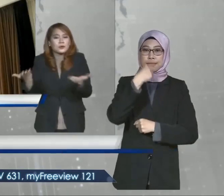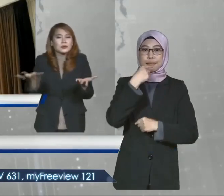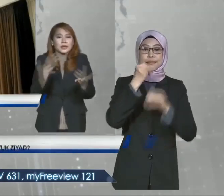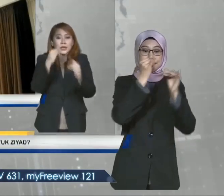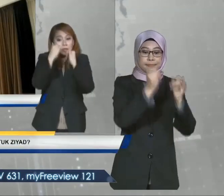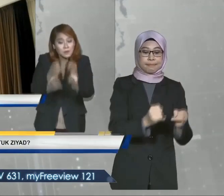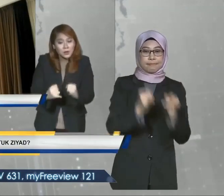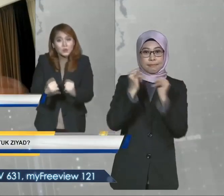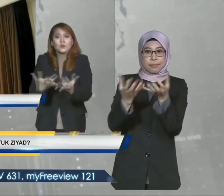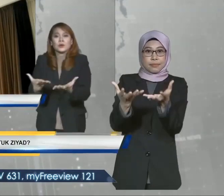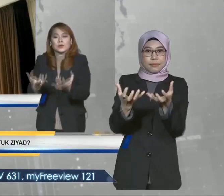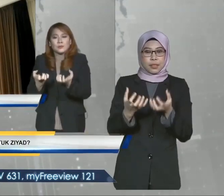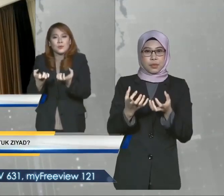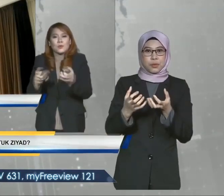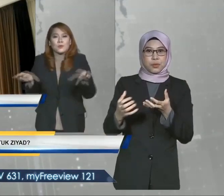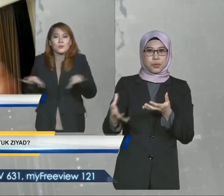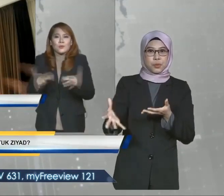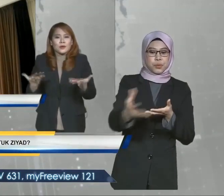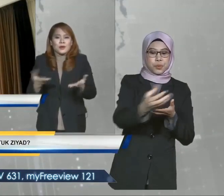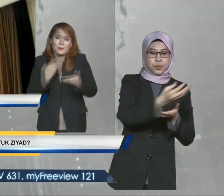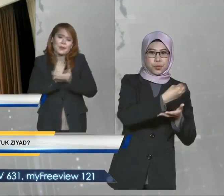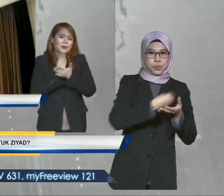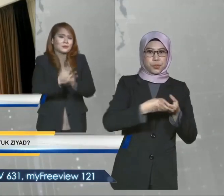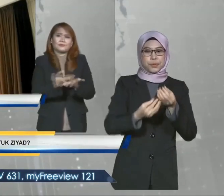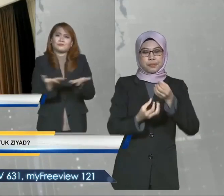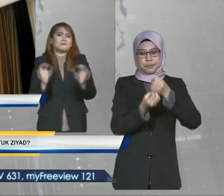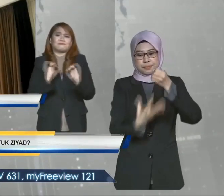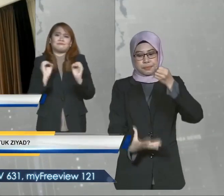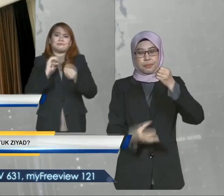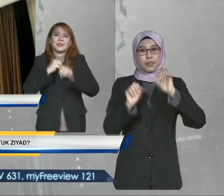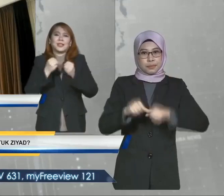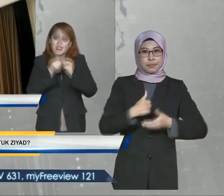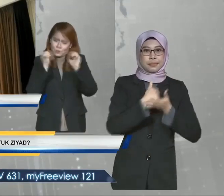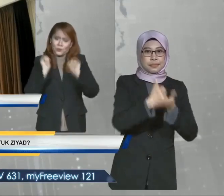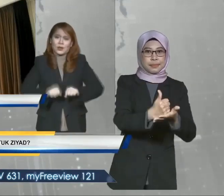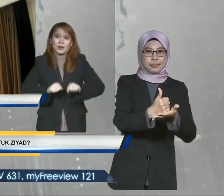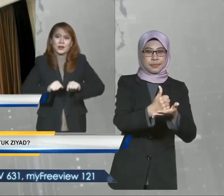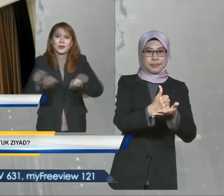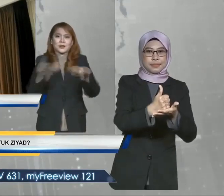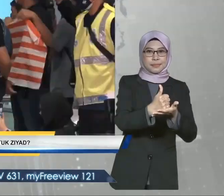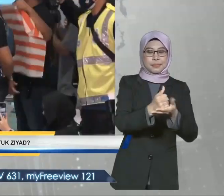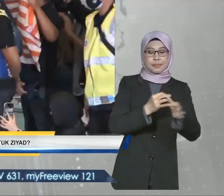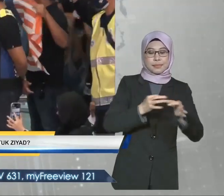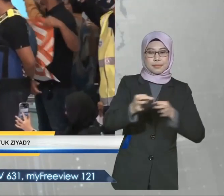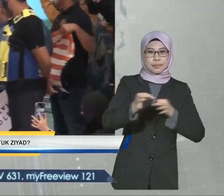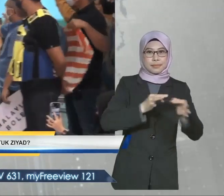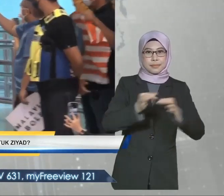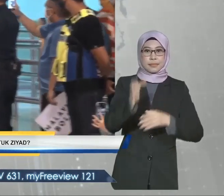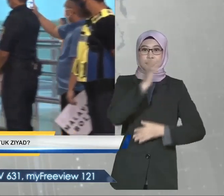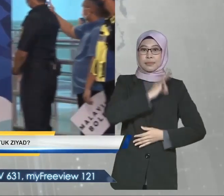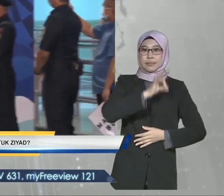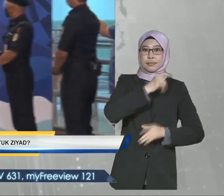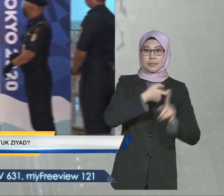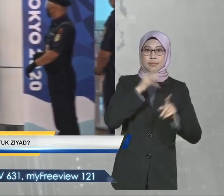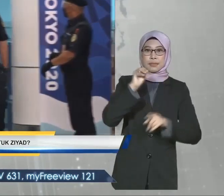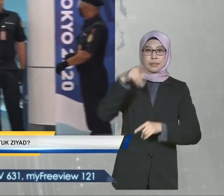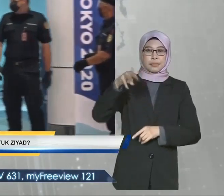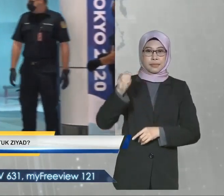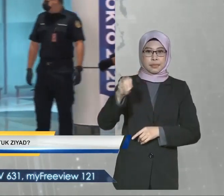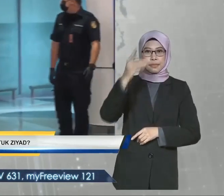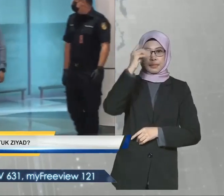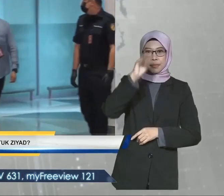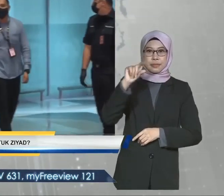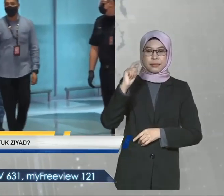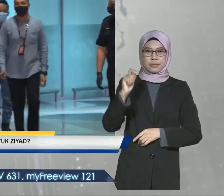-mana individu yang ingin buat crowdfunding ke nak bantu, tidak ada masalah untuk bantu dia. Sementara itu mengulas mengenai insentif daripada MPM, Dato' Sri